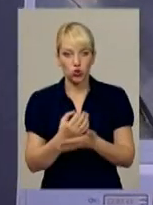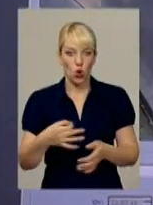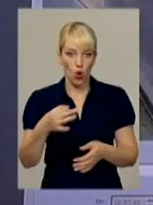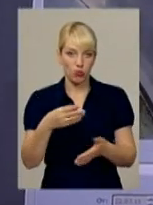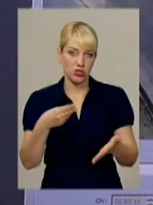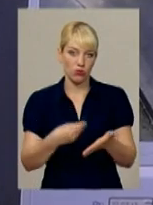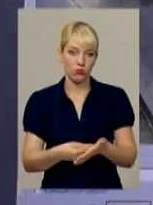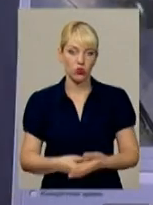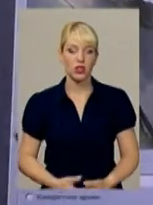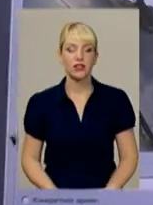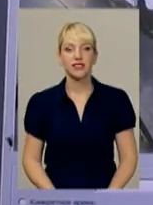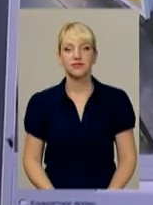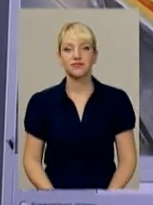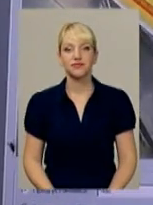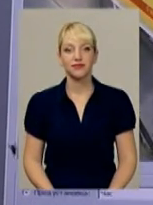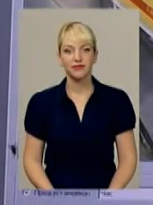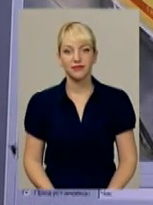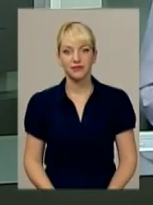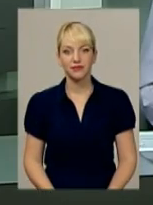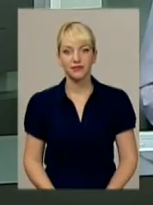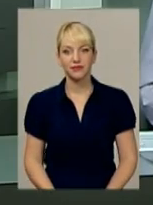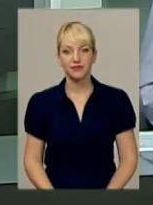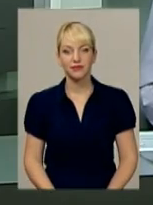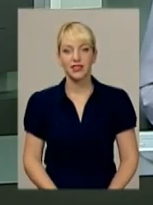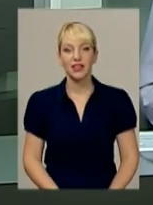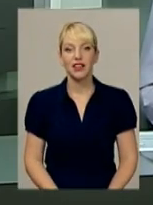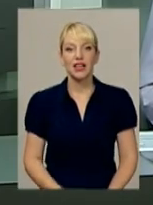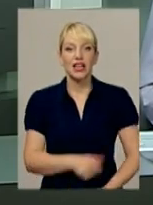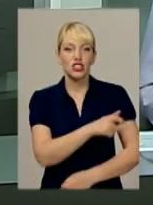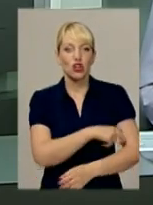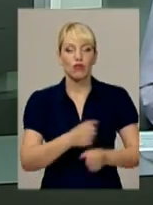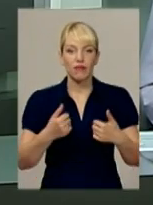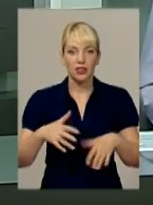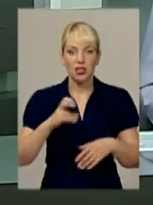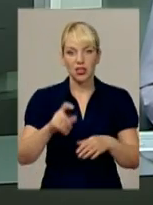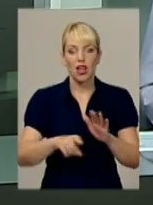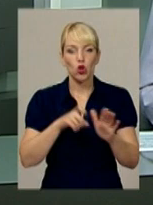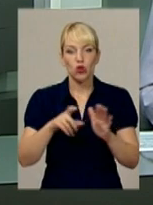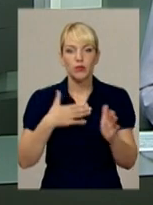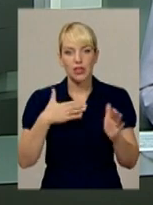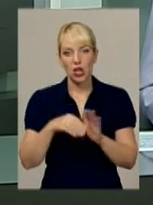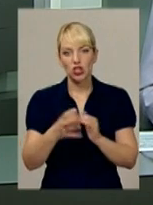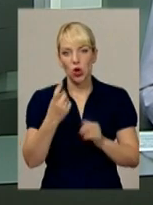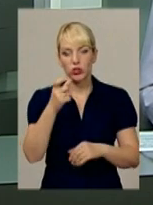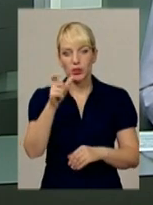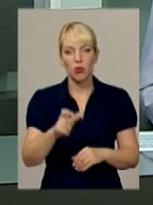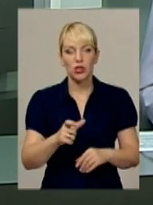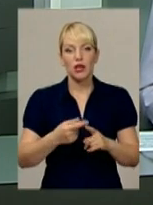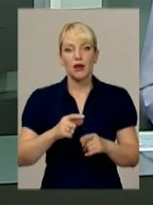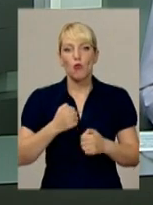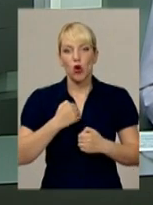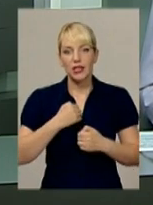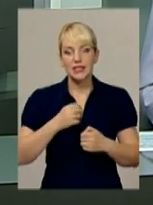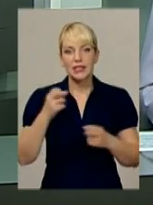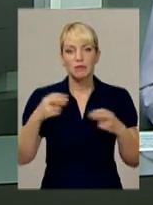Стафурова, Шепетівка, для інформаційного випуску. Чергова втрата. На Донбасі загинув ще один подолянин – боєць батальйону